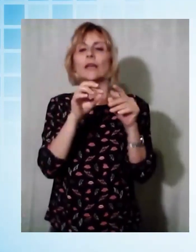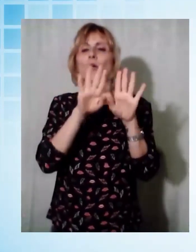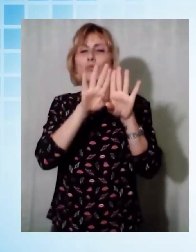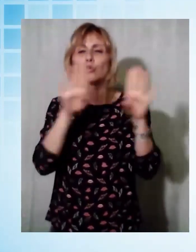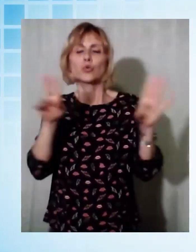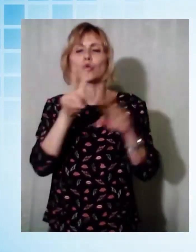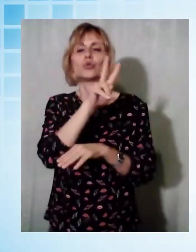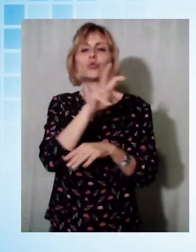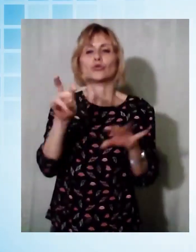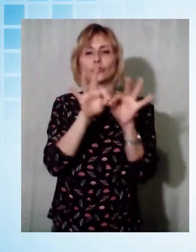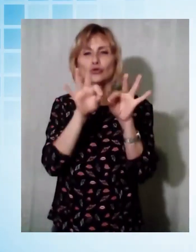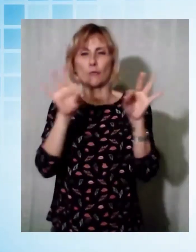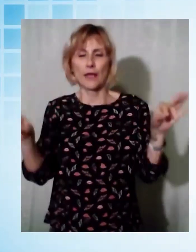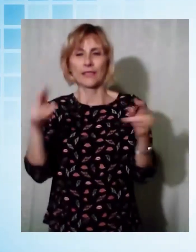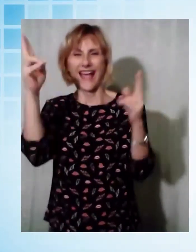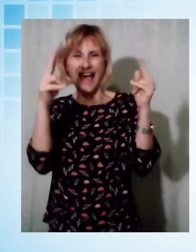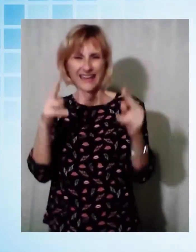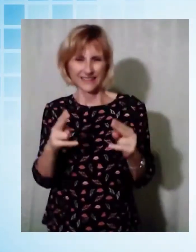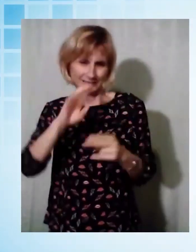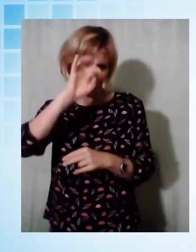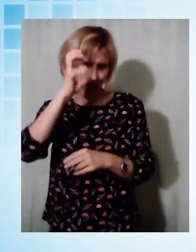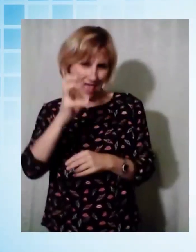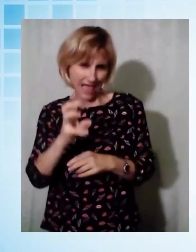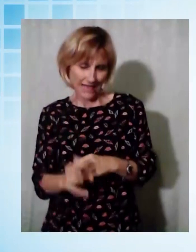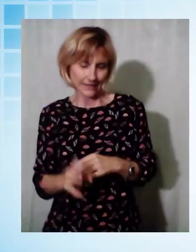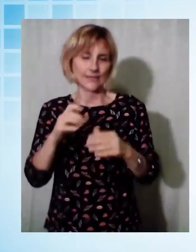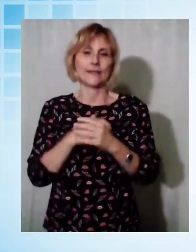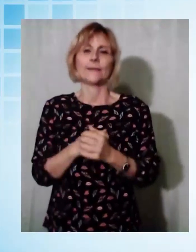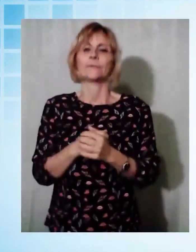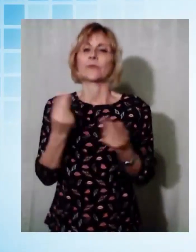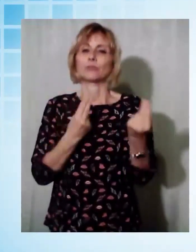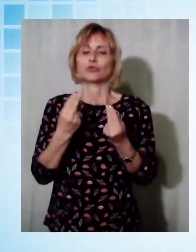Carrie Bell, Stefano Tommasi, Caterina Salvi. Il progetto è aperto.